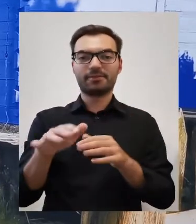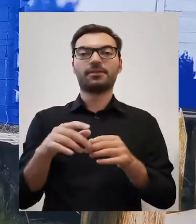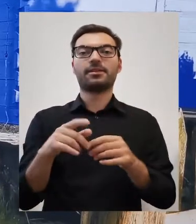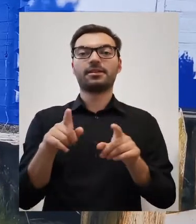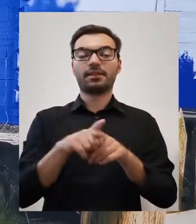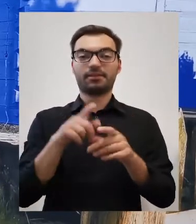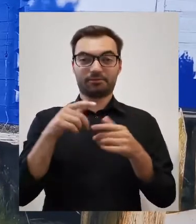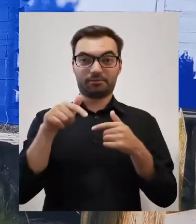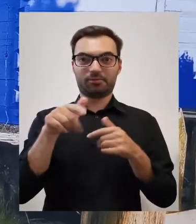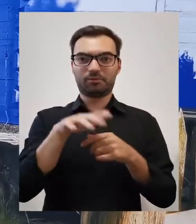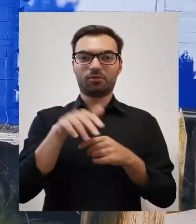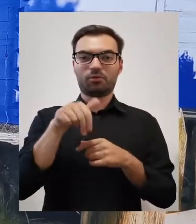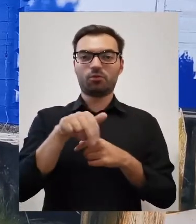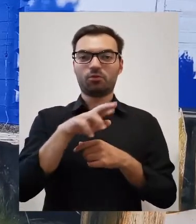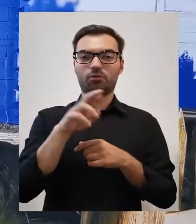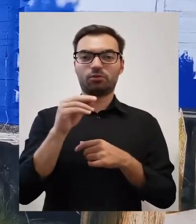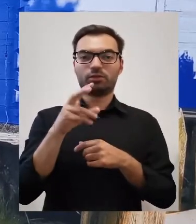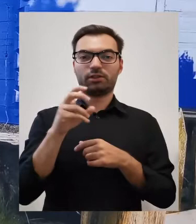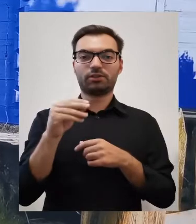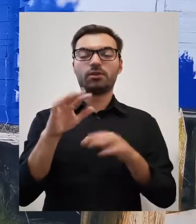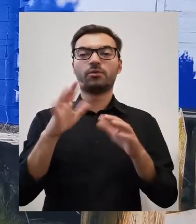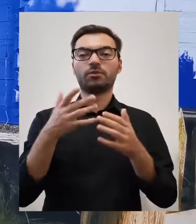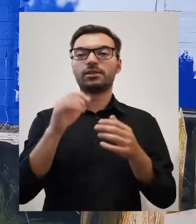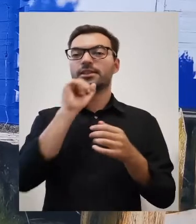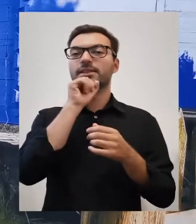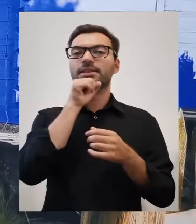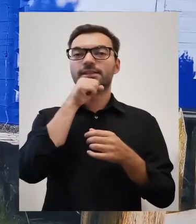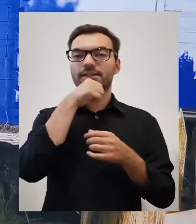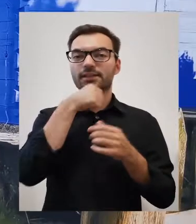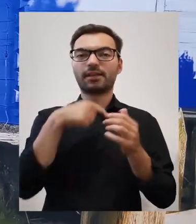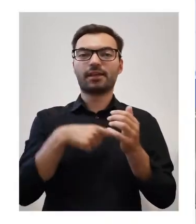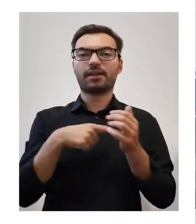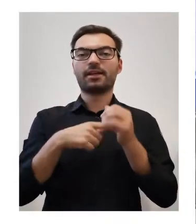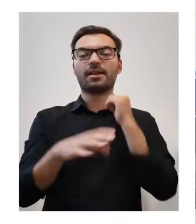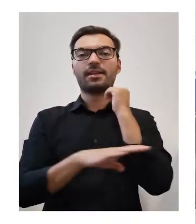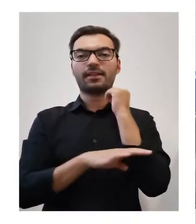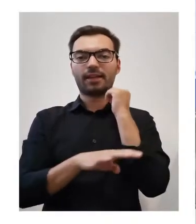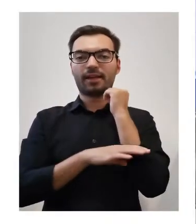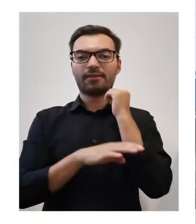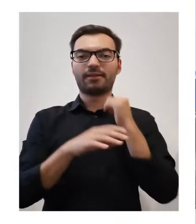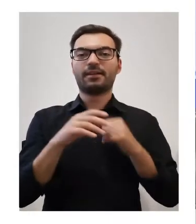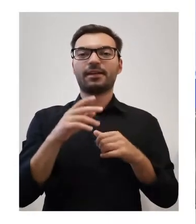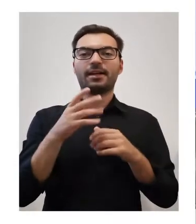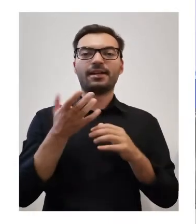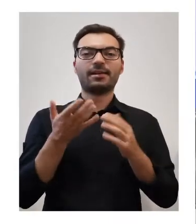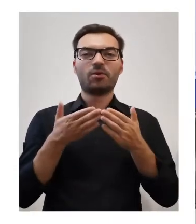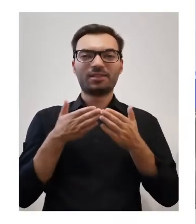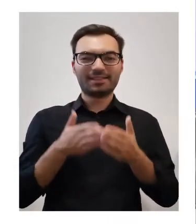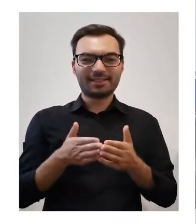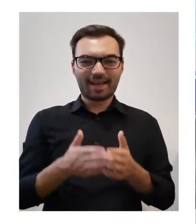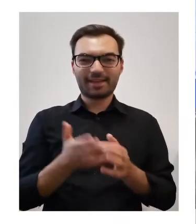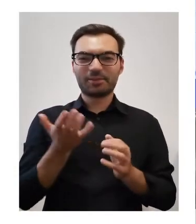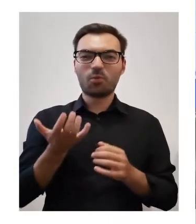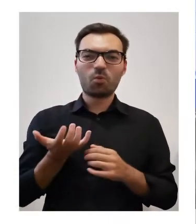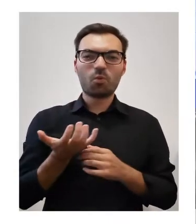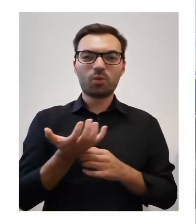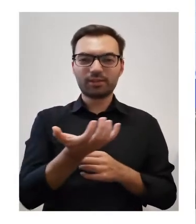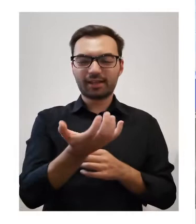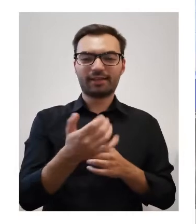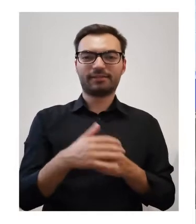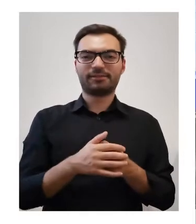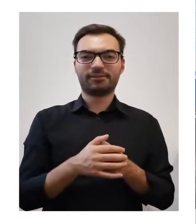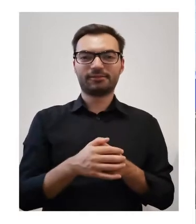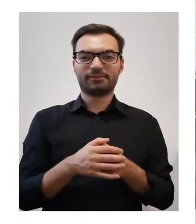odżywają one również na Urzeczu, czyli powracają te stare drewniane krypy, te stare łodzie